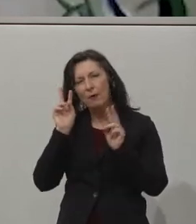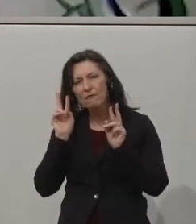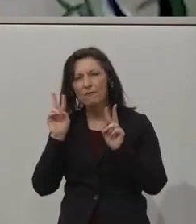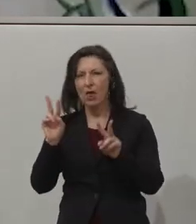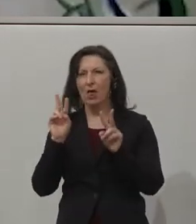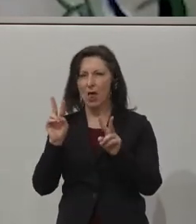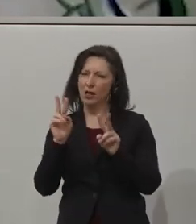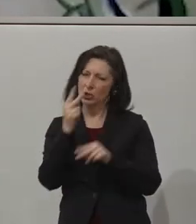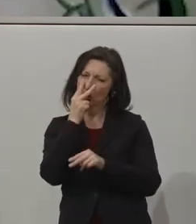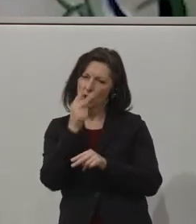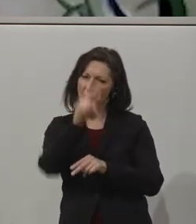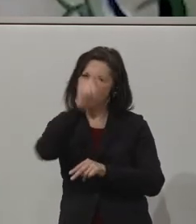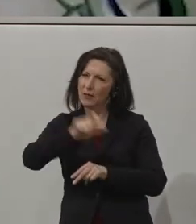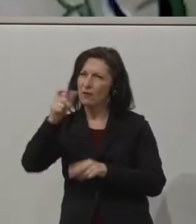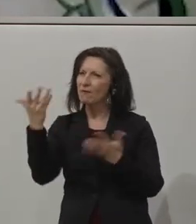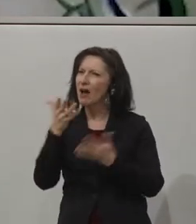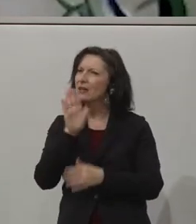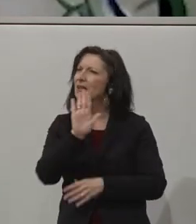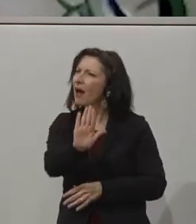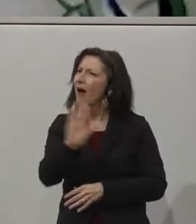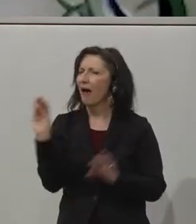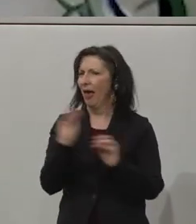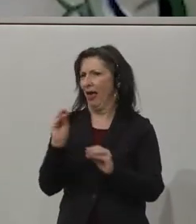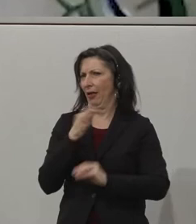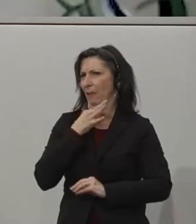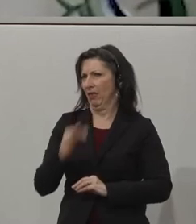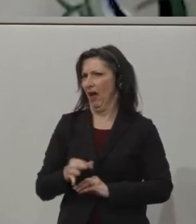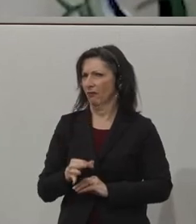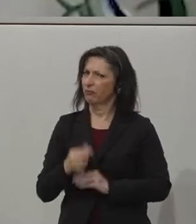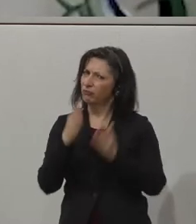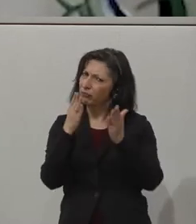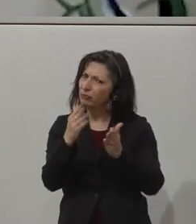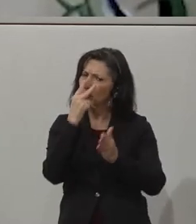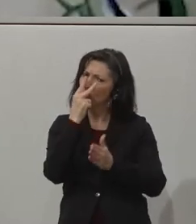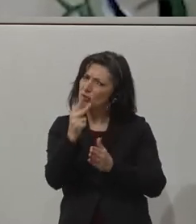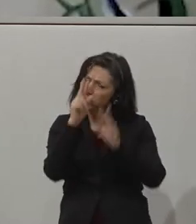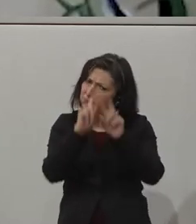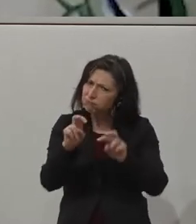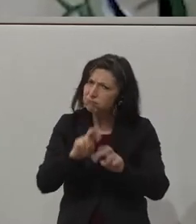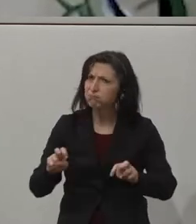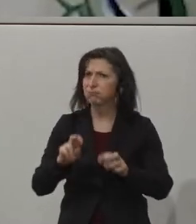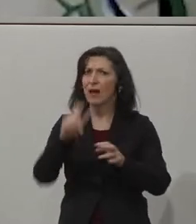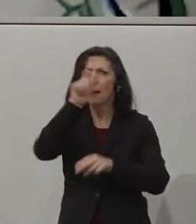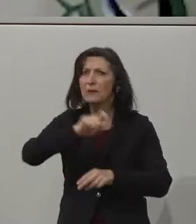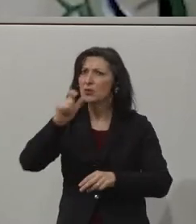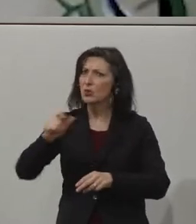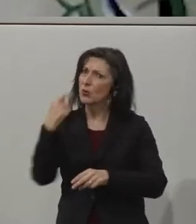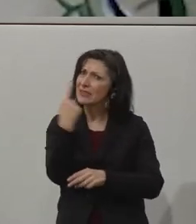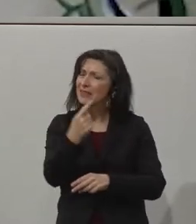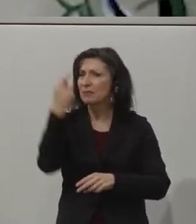academic challenge and achievement in learning. And then the links into the business